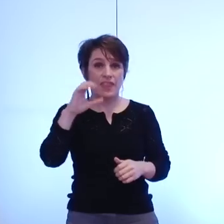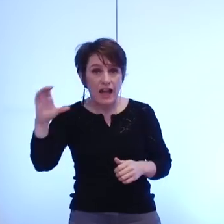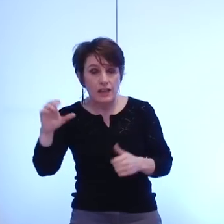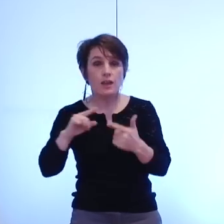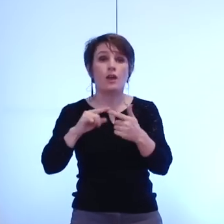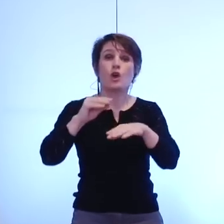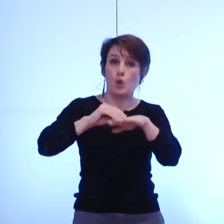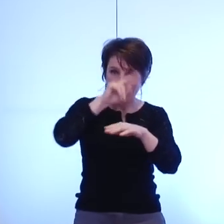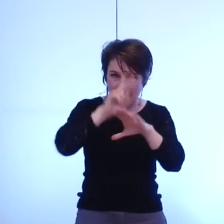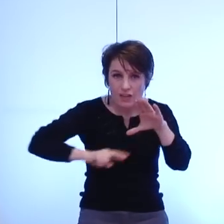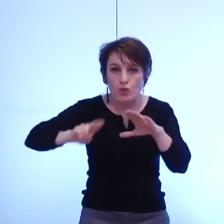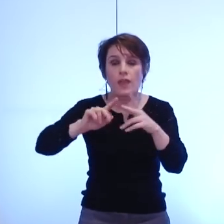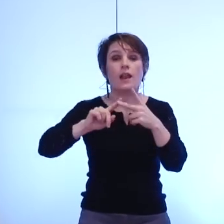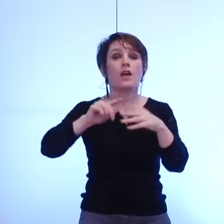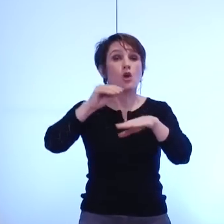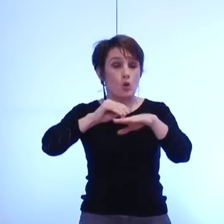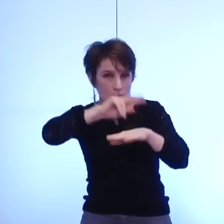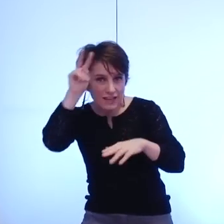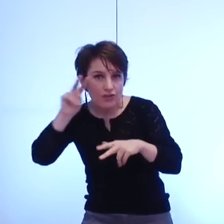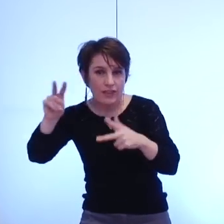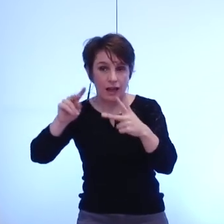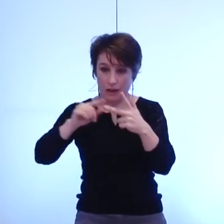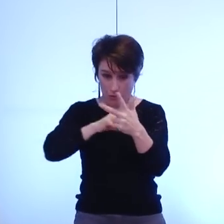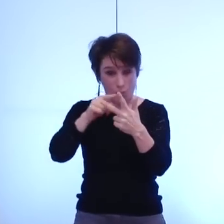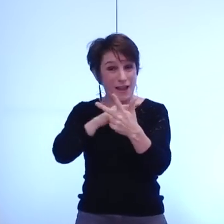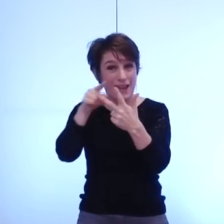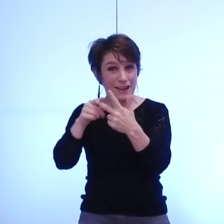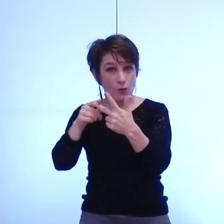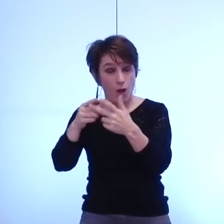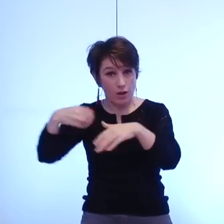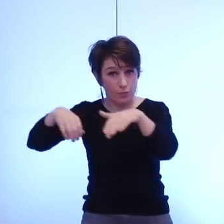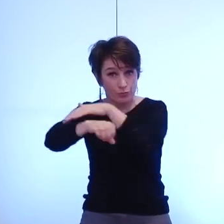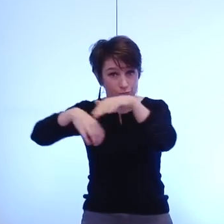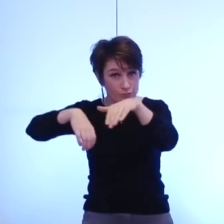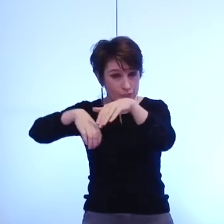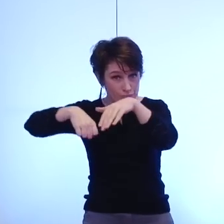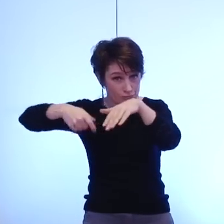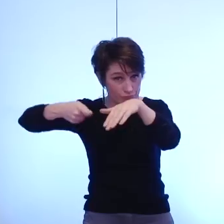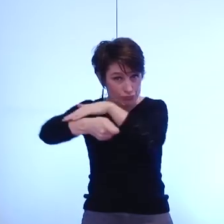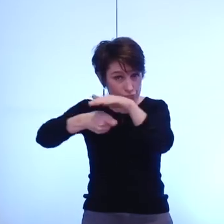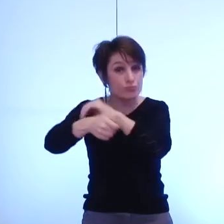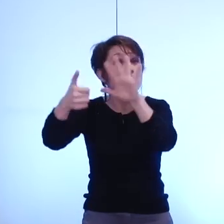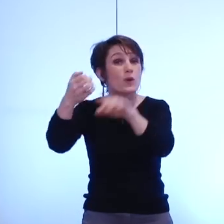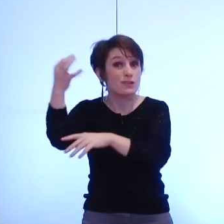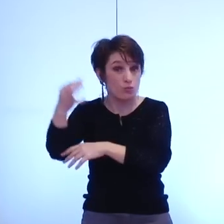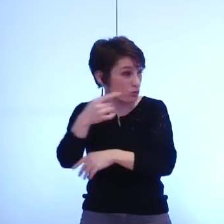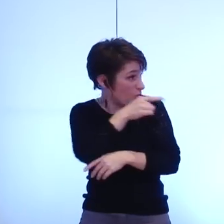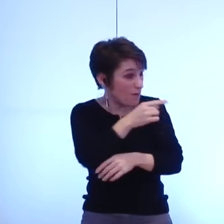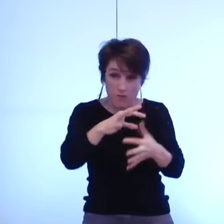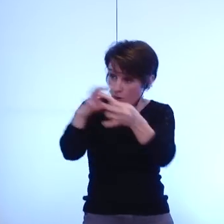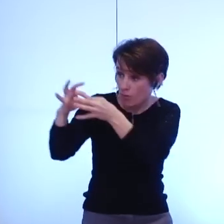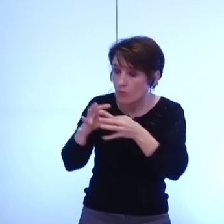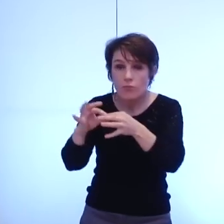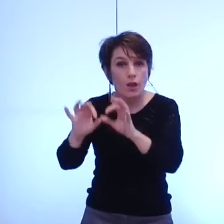Conseil régional, le Conseil général qui assure les 60% des subventions ? Alors comme rien de concret ne naîtra de ce